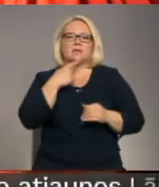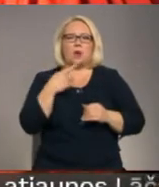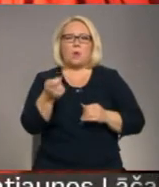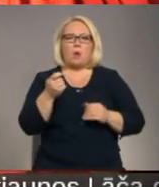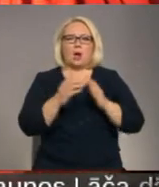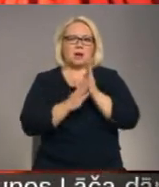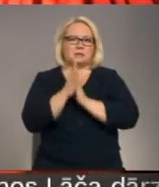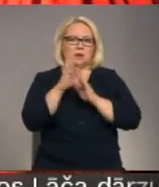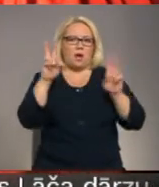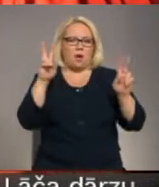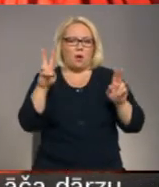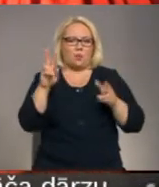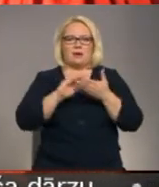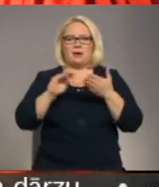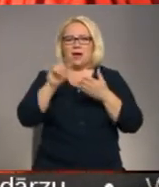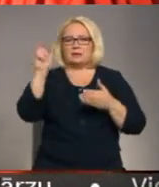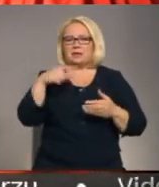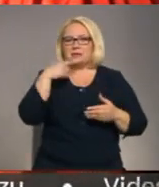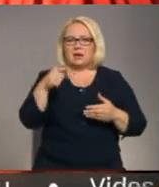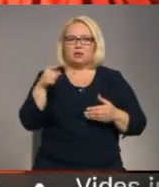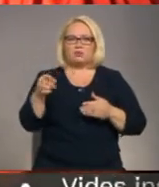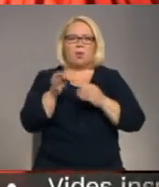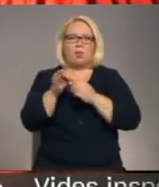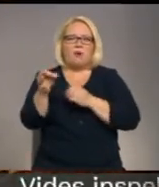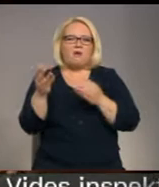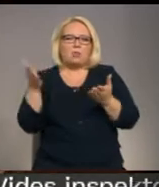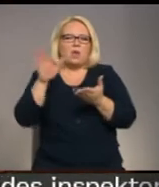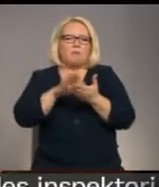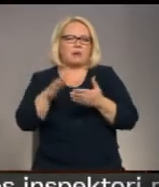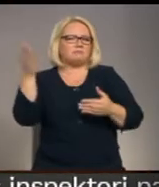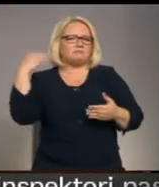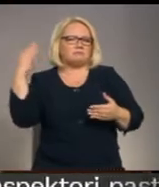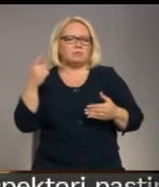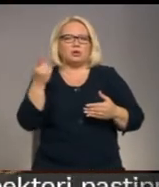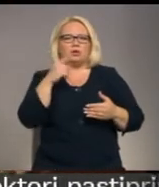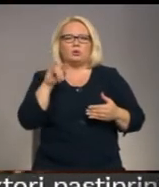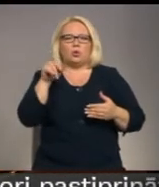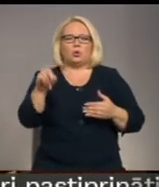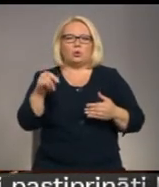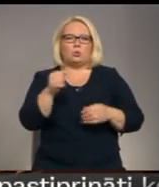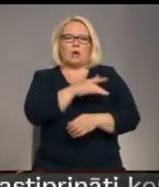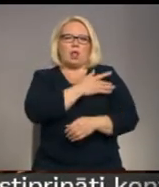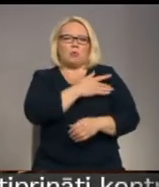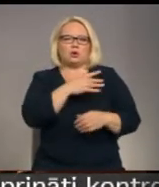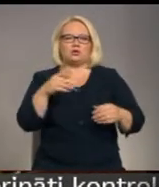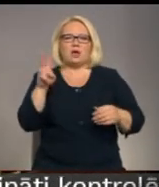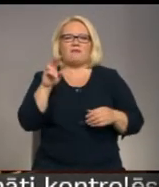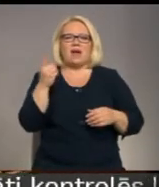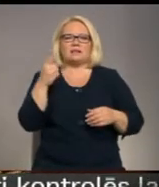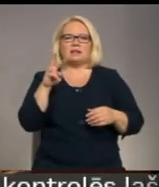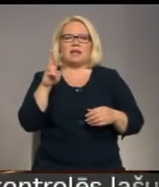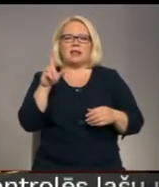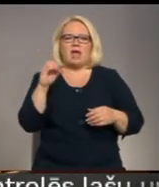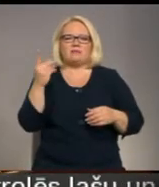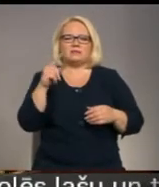ogas aug. Viņa neslēpja, suitu novadu iepazinus ar kādreizējā suitos kalpojušā priestere Andra Vaseļevska aizrautību un